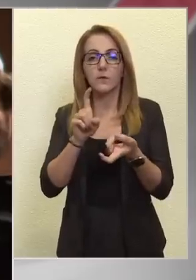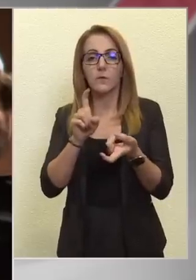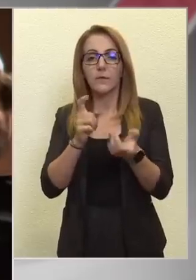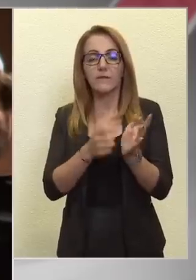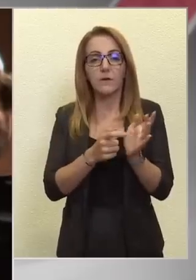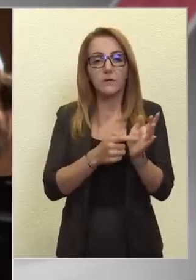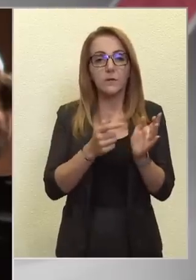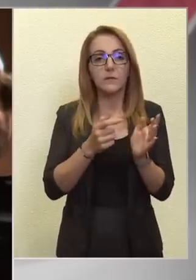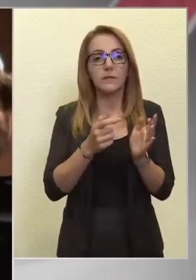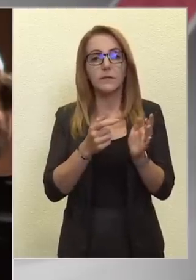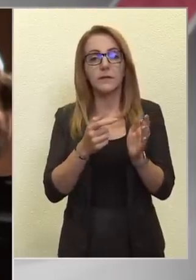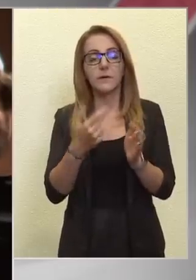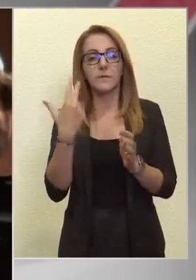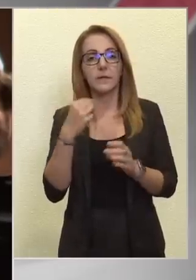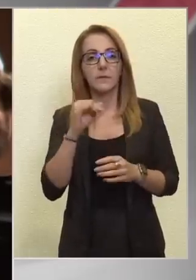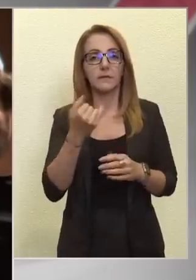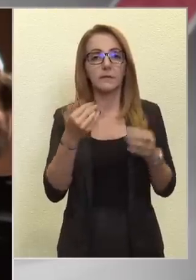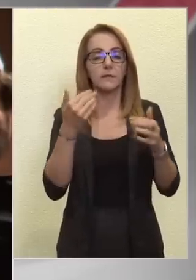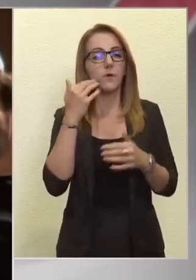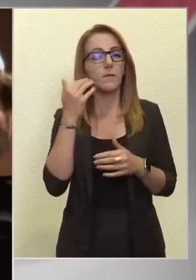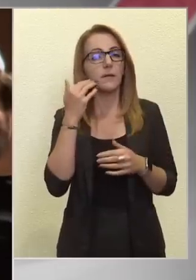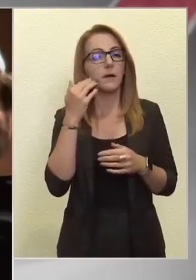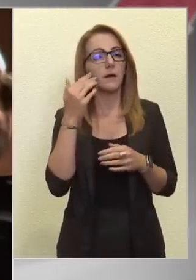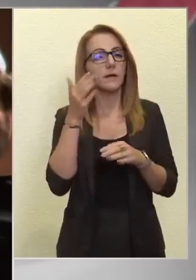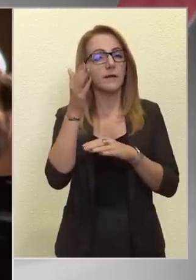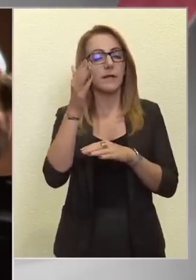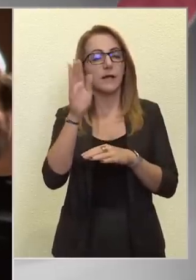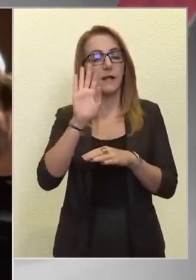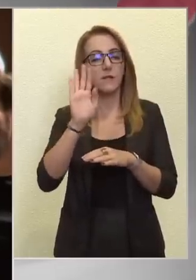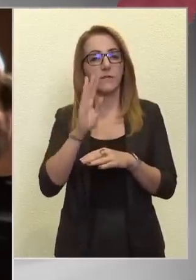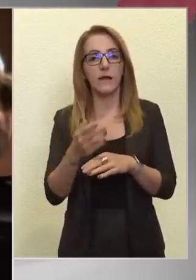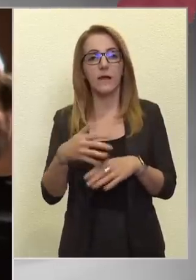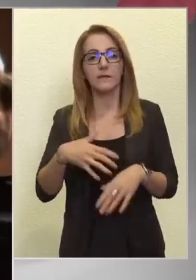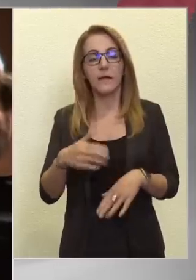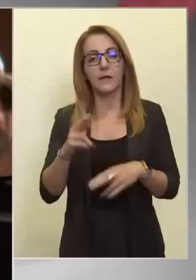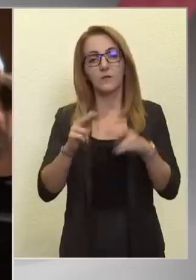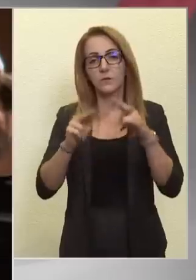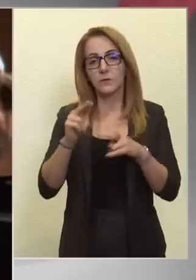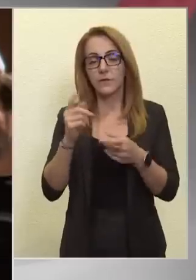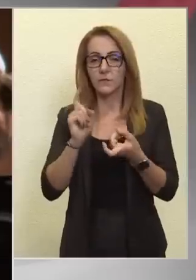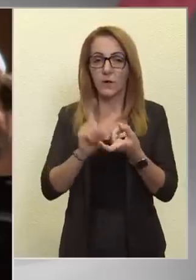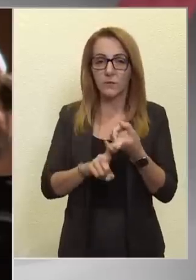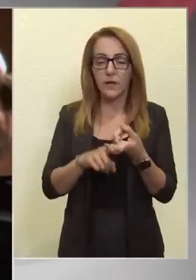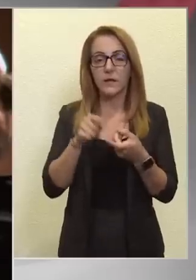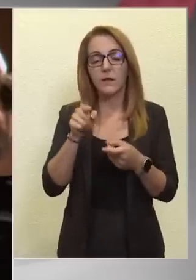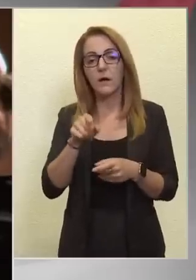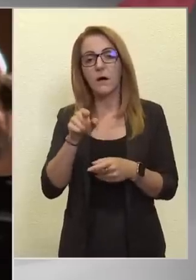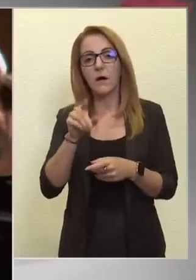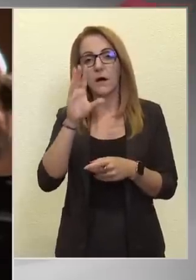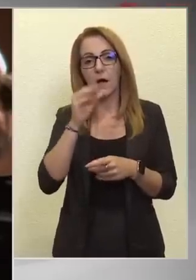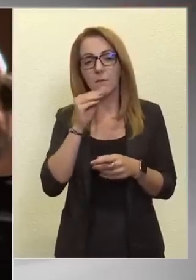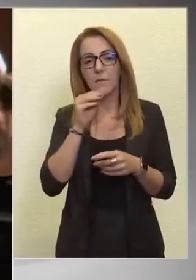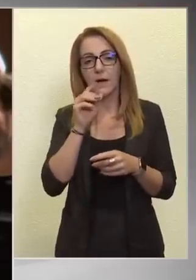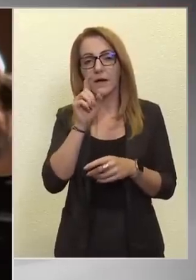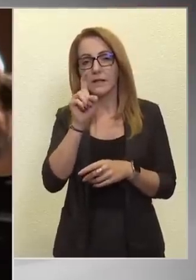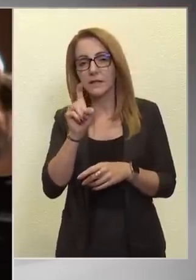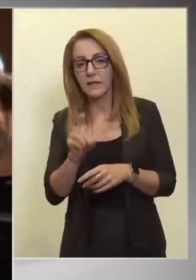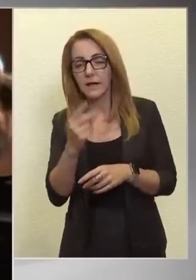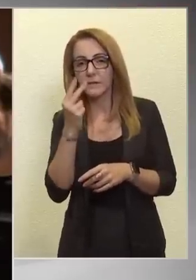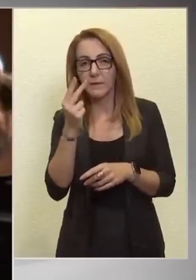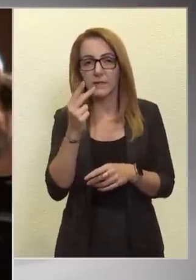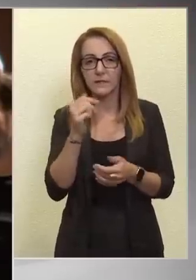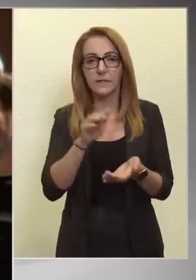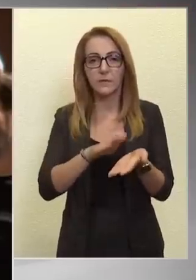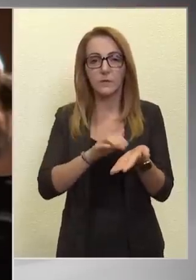brit és egy amerikai irányjelvre a teressgondozással kapcsolatban, és hogyha az ember végköveti ezeket a linkeket, amiket megad ez a